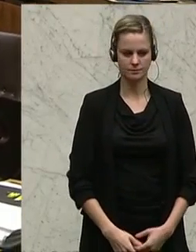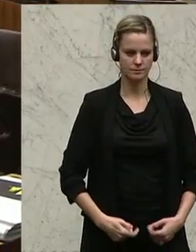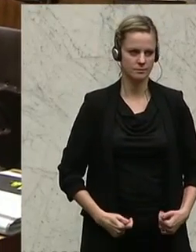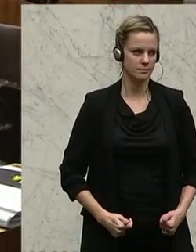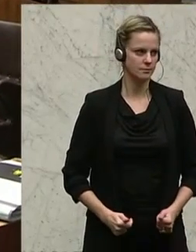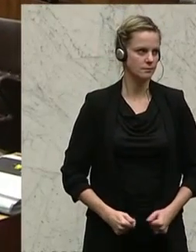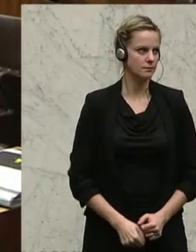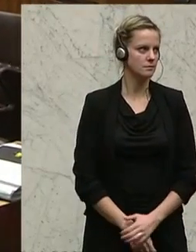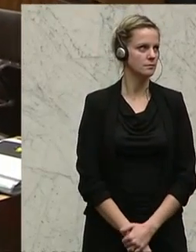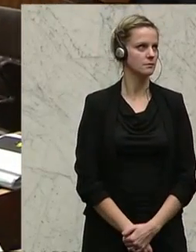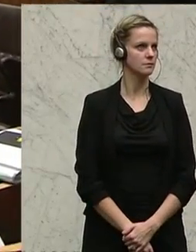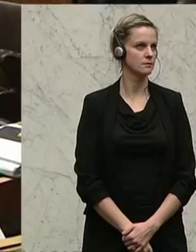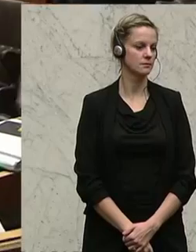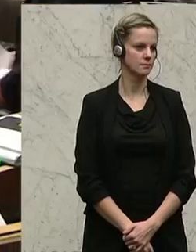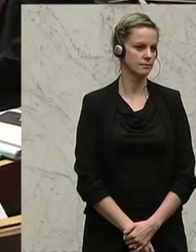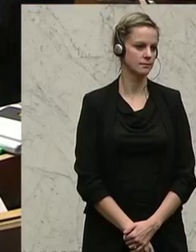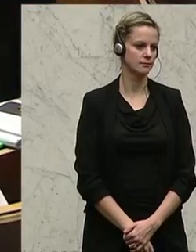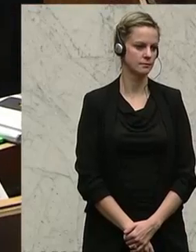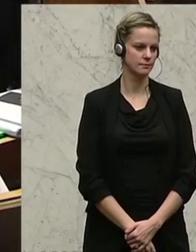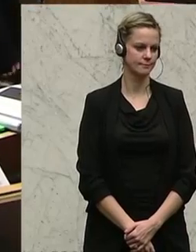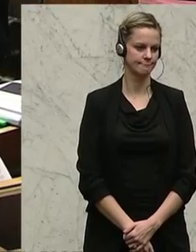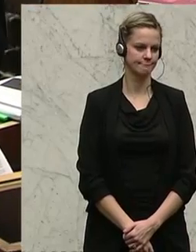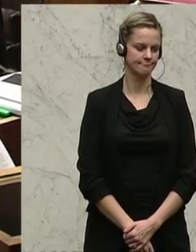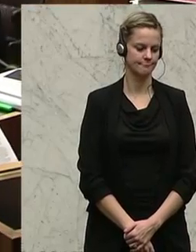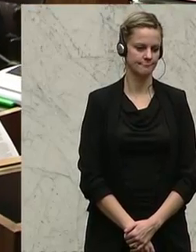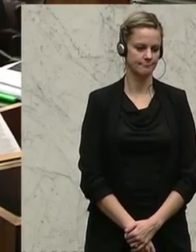Euro in Form eines Klimaförderungspaketes investiert werden sollen.